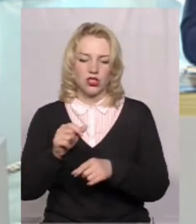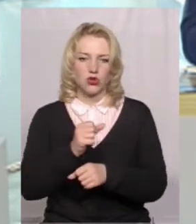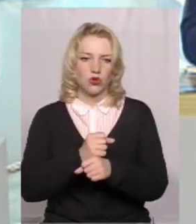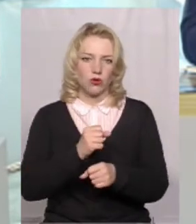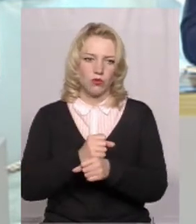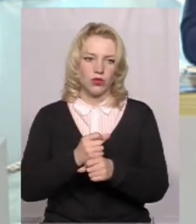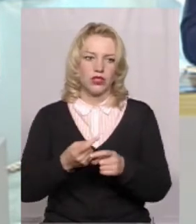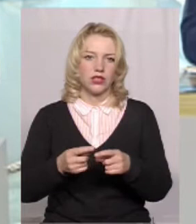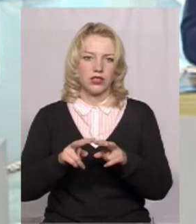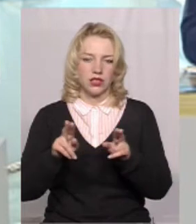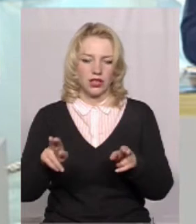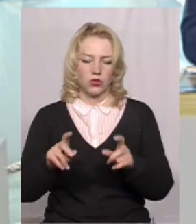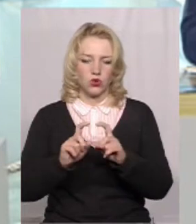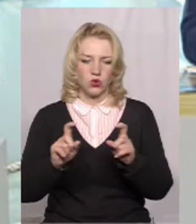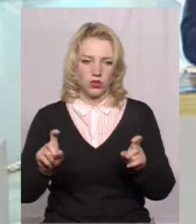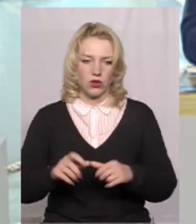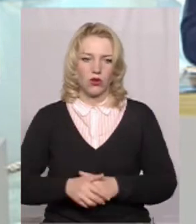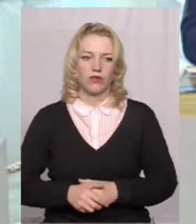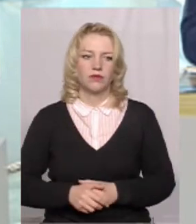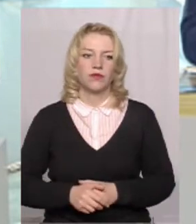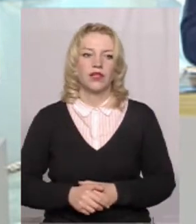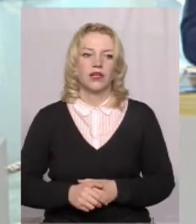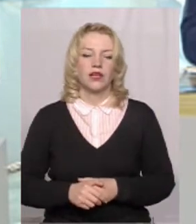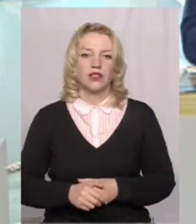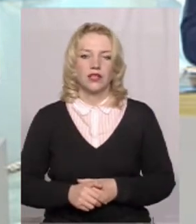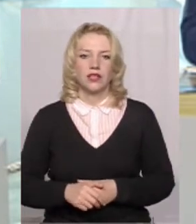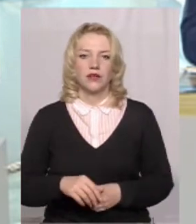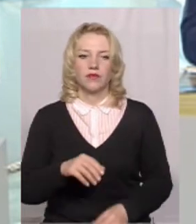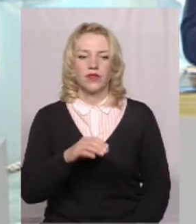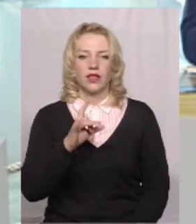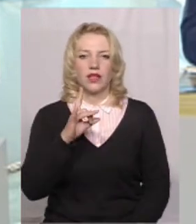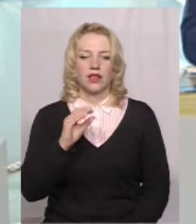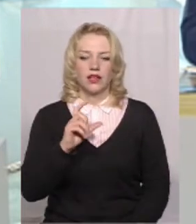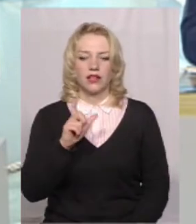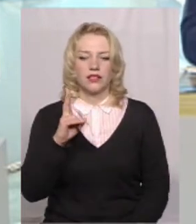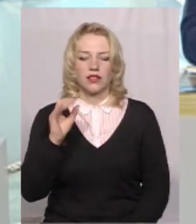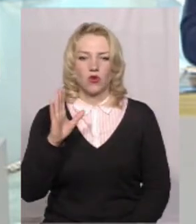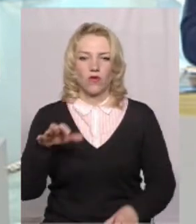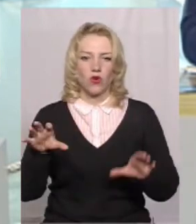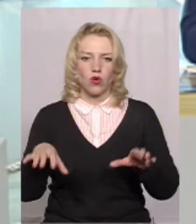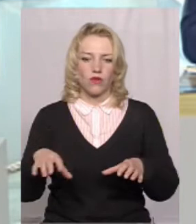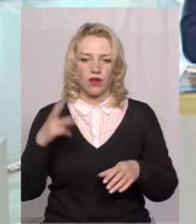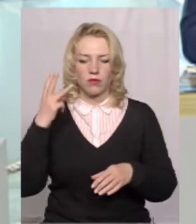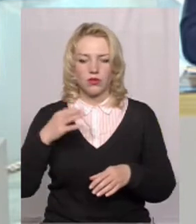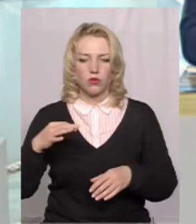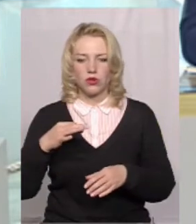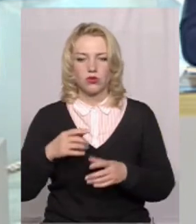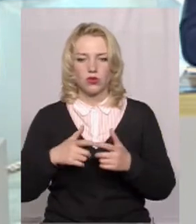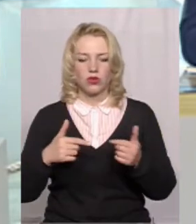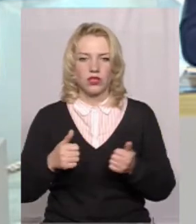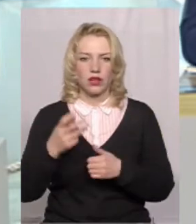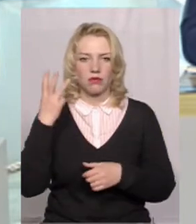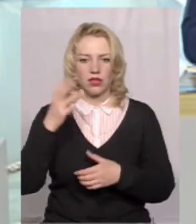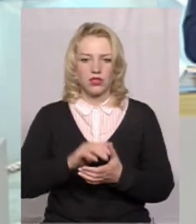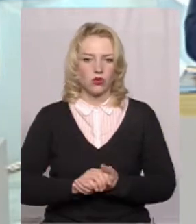тієї ж установи. І Юрій Резніков, голова Хмельницької обласної організації Українського